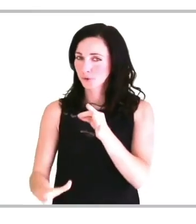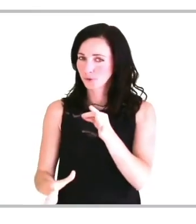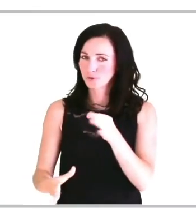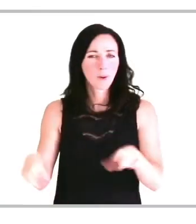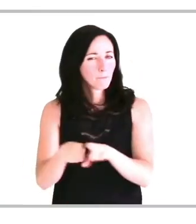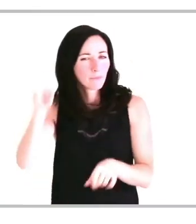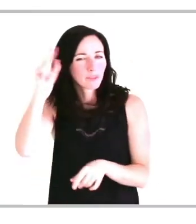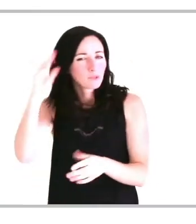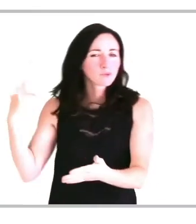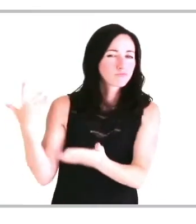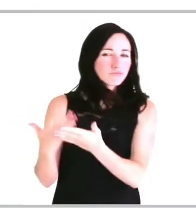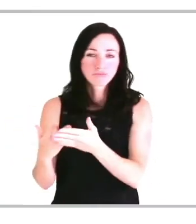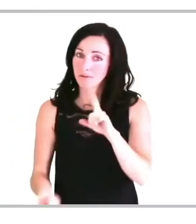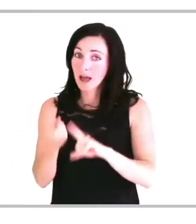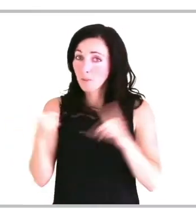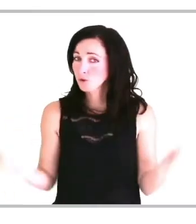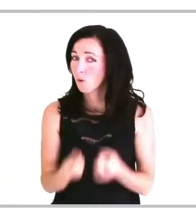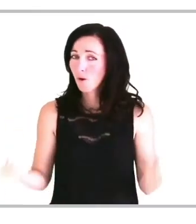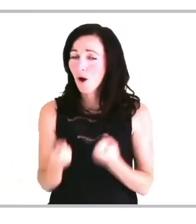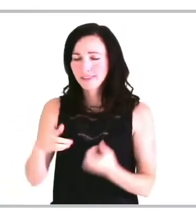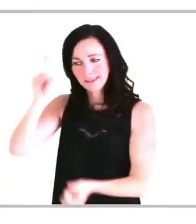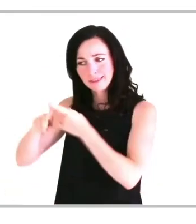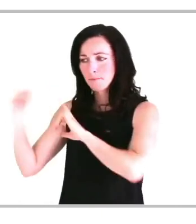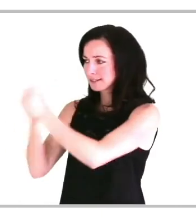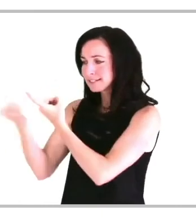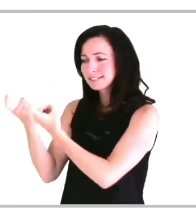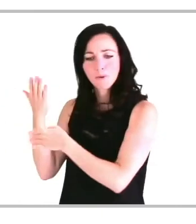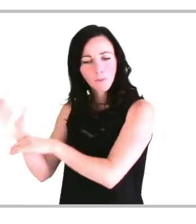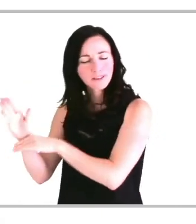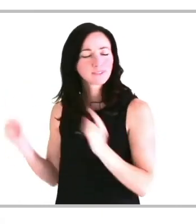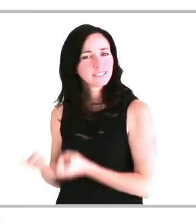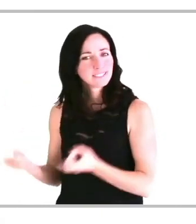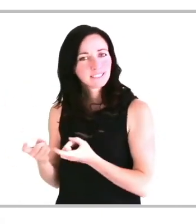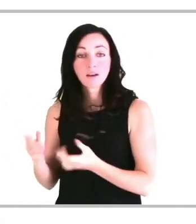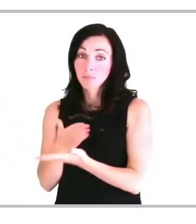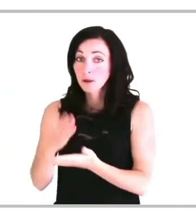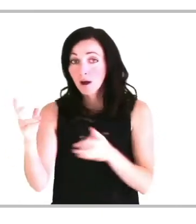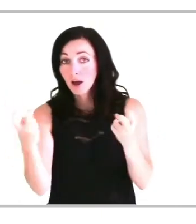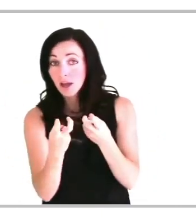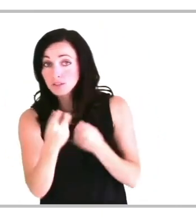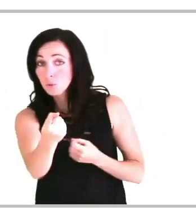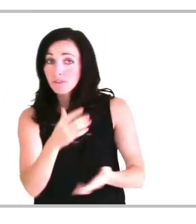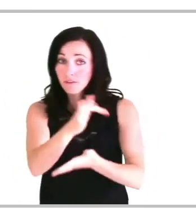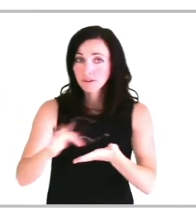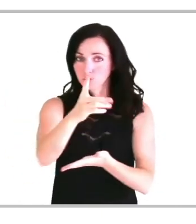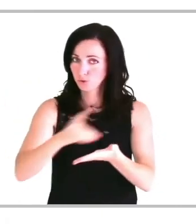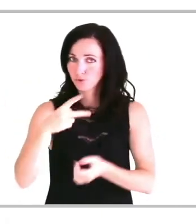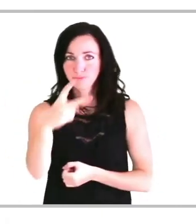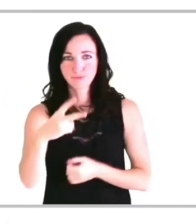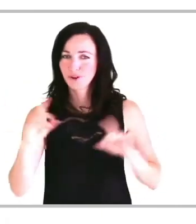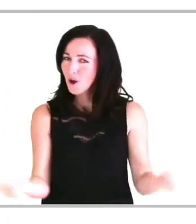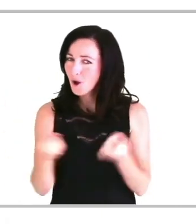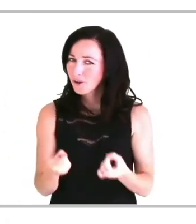maintenant, pour conclure, comme toujours, il est essentiel de vous entraîner à présenter ce sujet à vos clients en préparant des exemples issus de vos